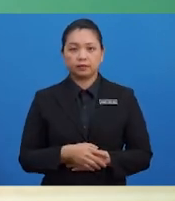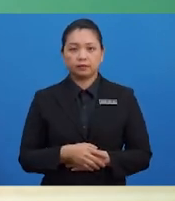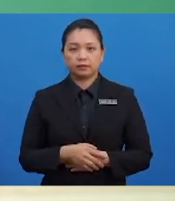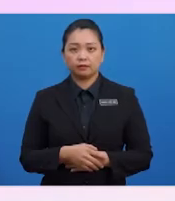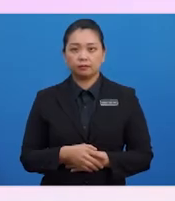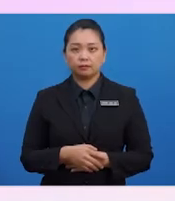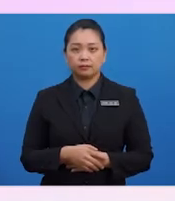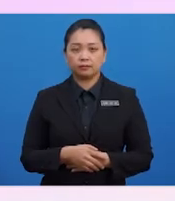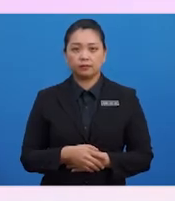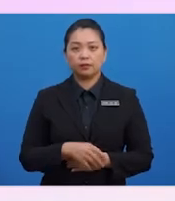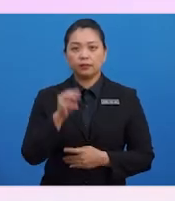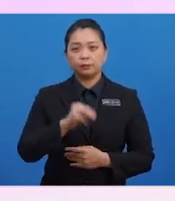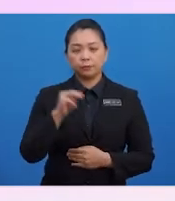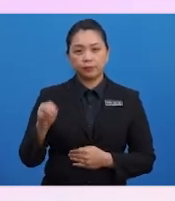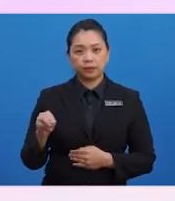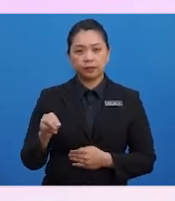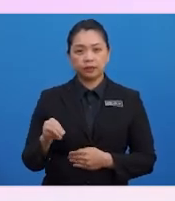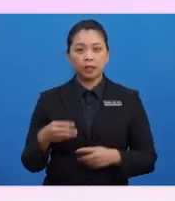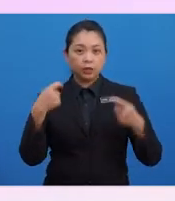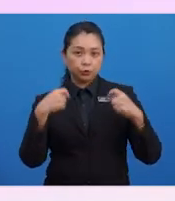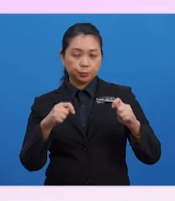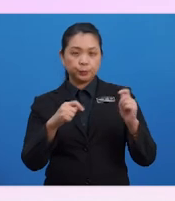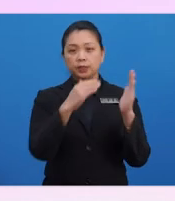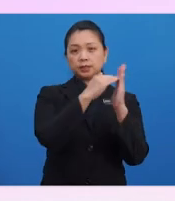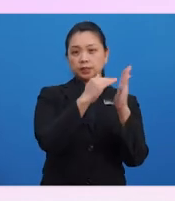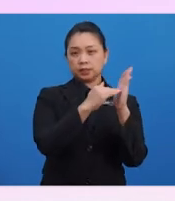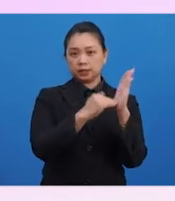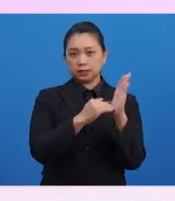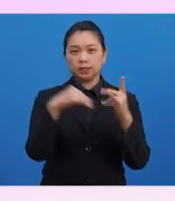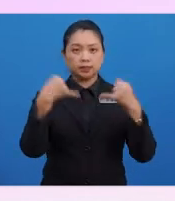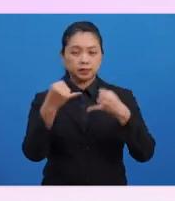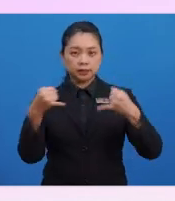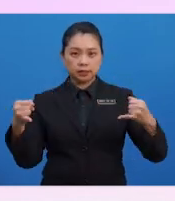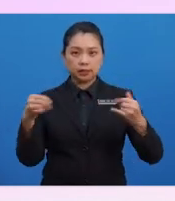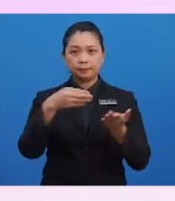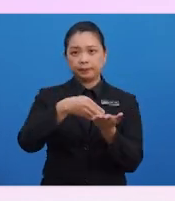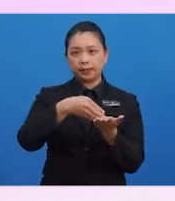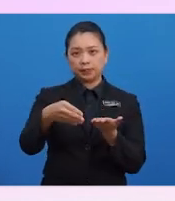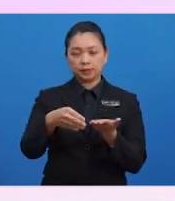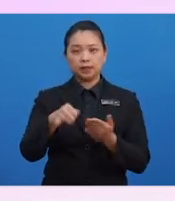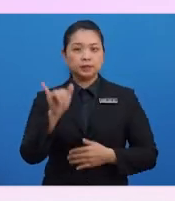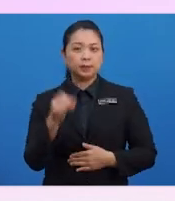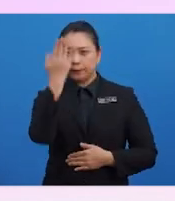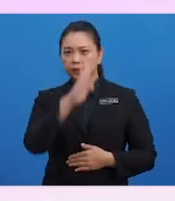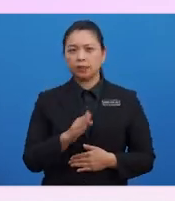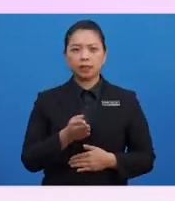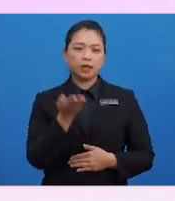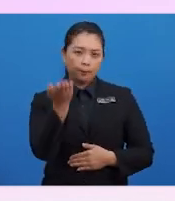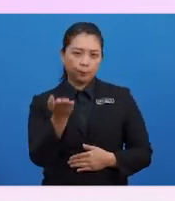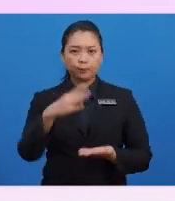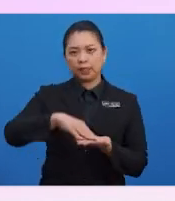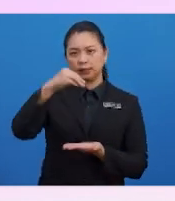Murid-murid, cuba senaraikan jenis-jenis belanja yang pernah kamu pelajari.